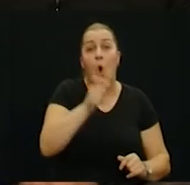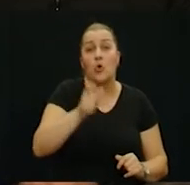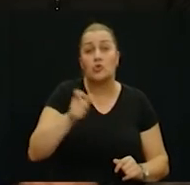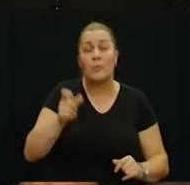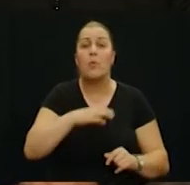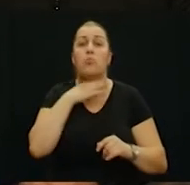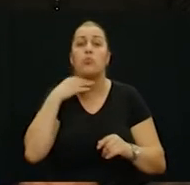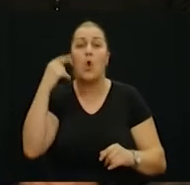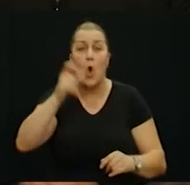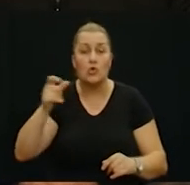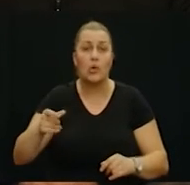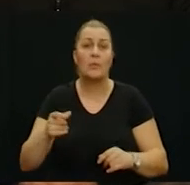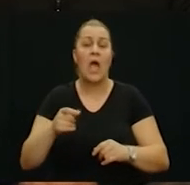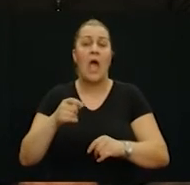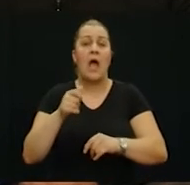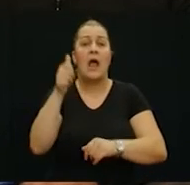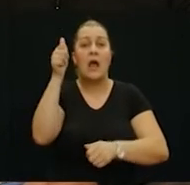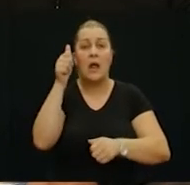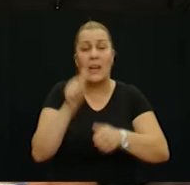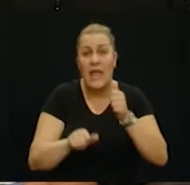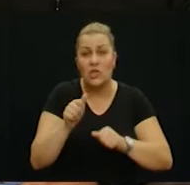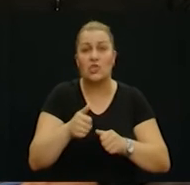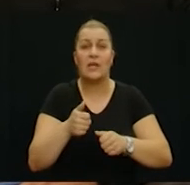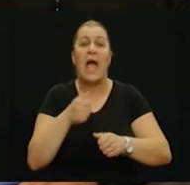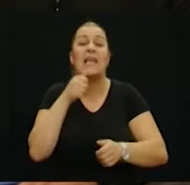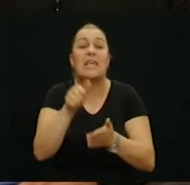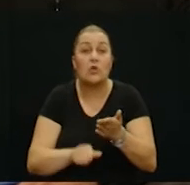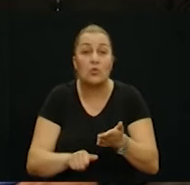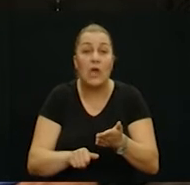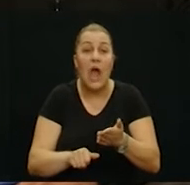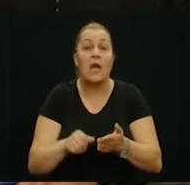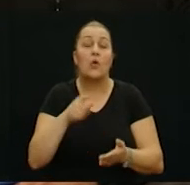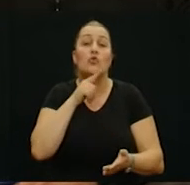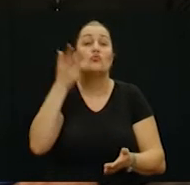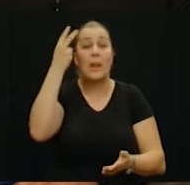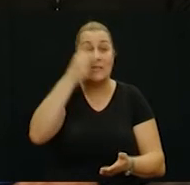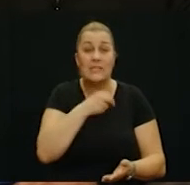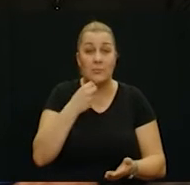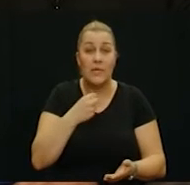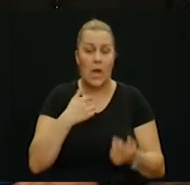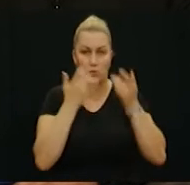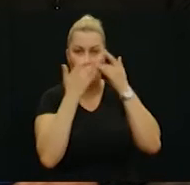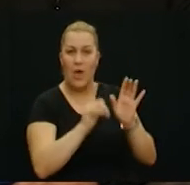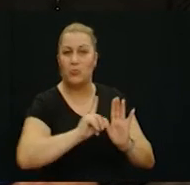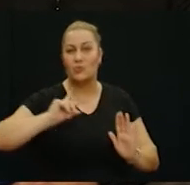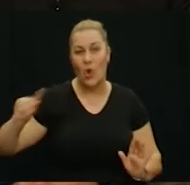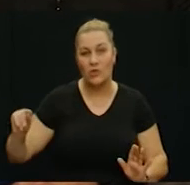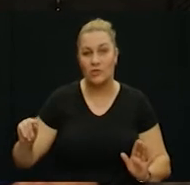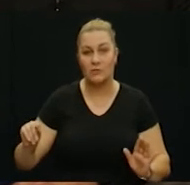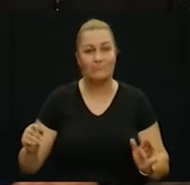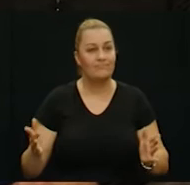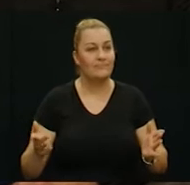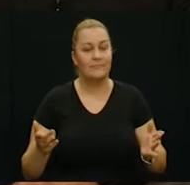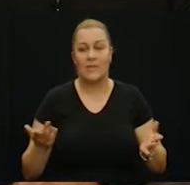osoblje, puno osoblja, puno liješnika, puno kirurga, srpske nacionalnosti je sve i napustilo. Tako da više nije